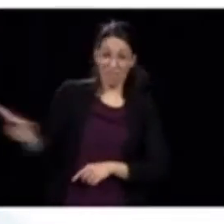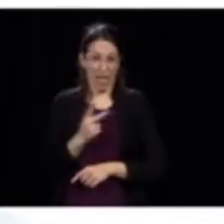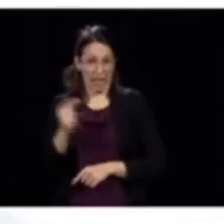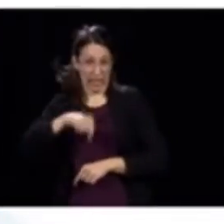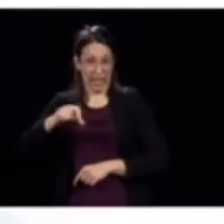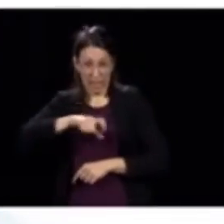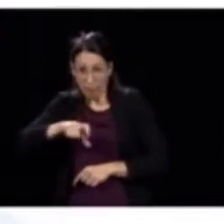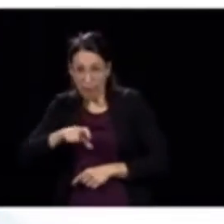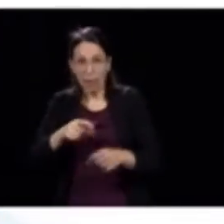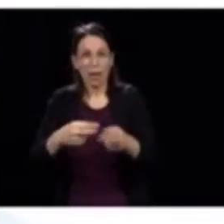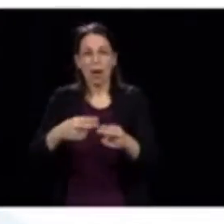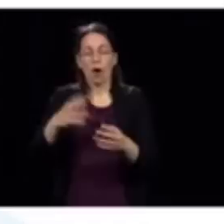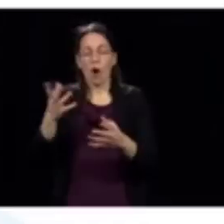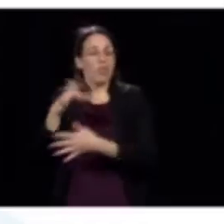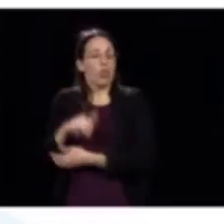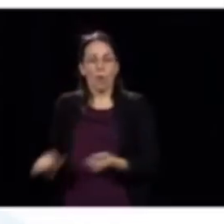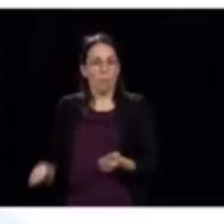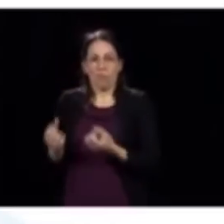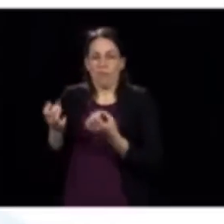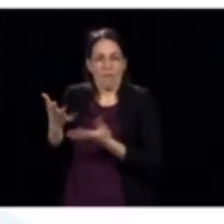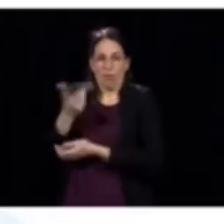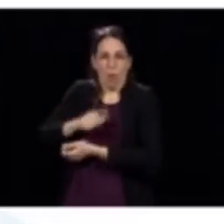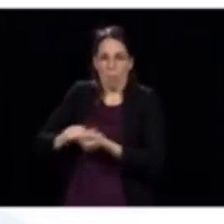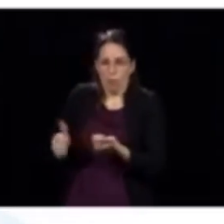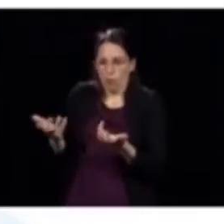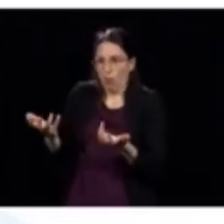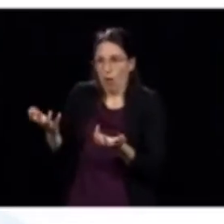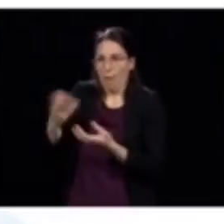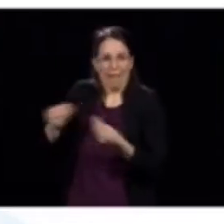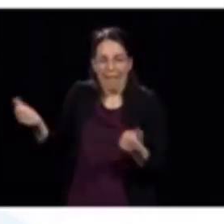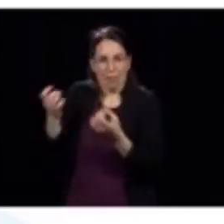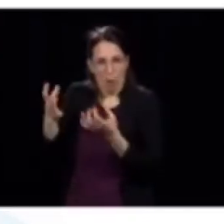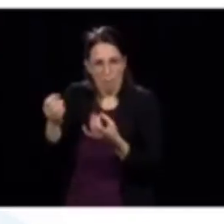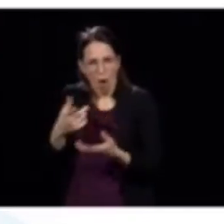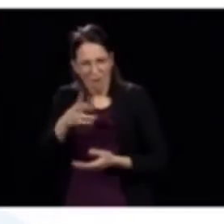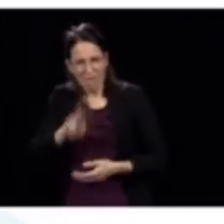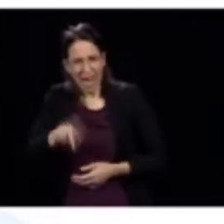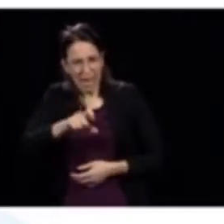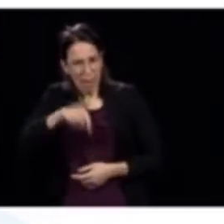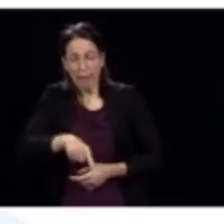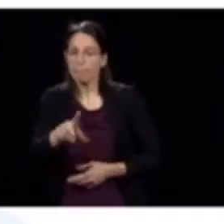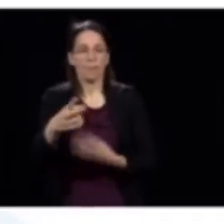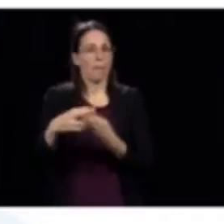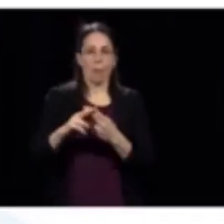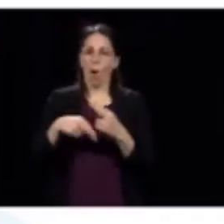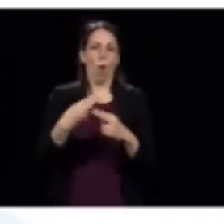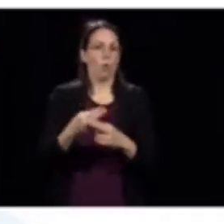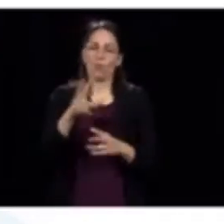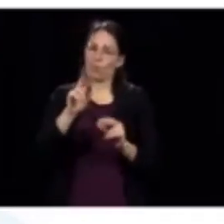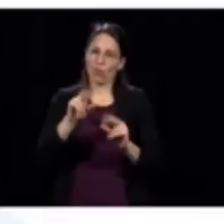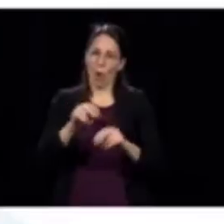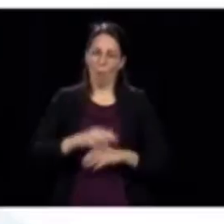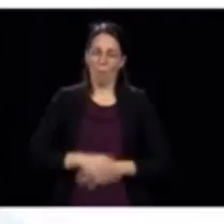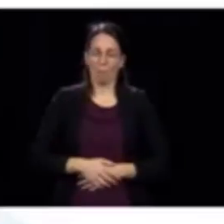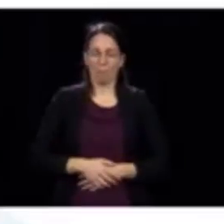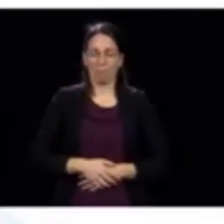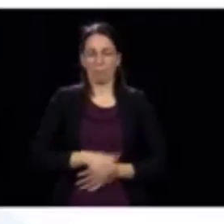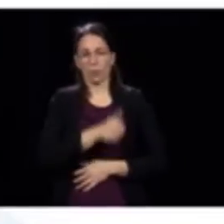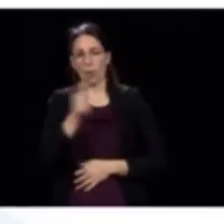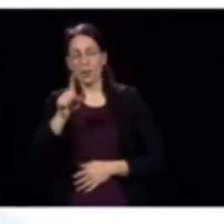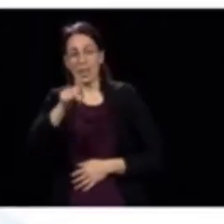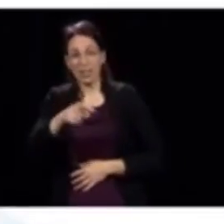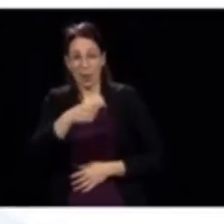Mon autre question, merci. Mon autre question,'était, hier, vous avez parlé que les gens ont exprimé qu'ils étaient très tannés d'être à la maison.